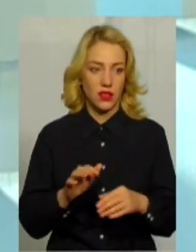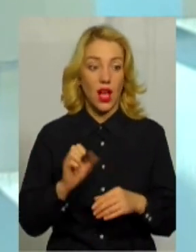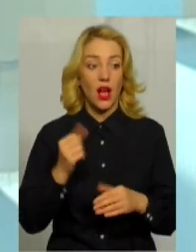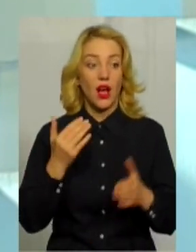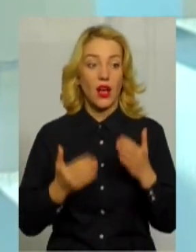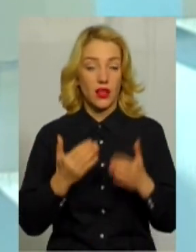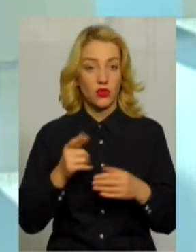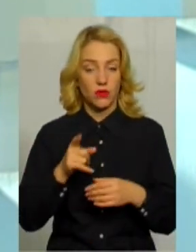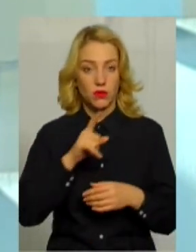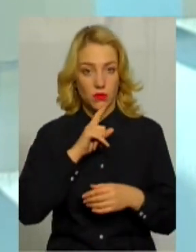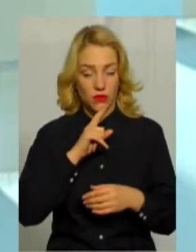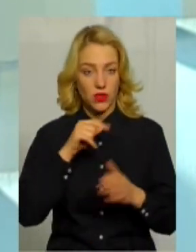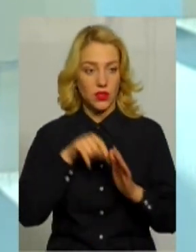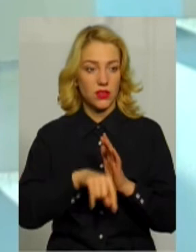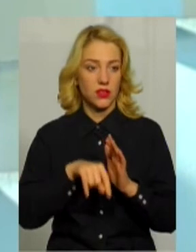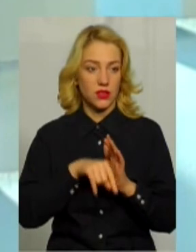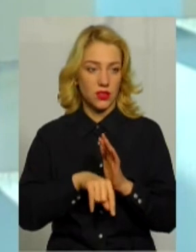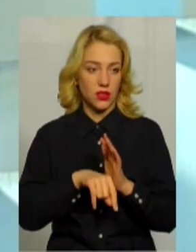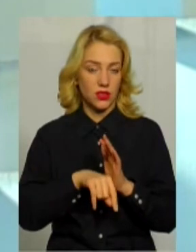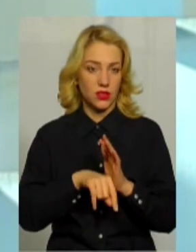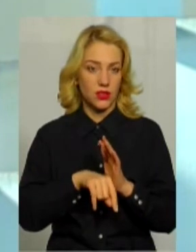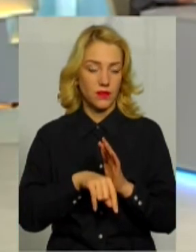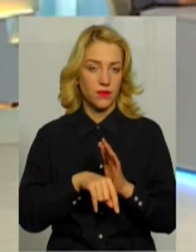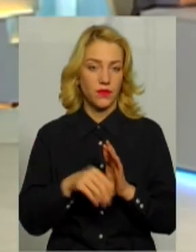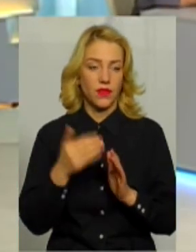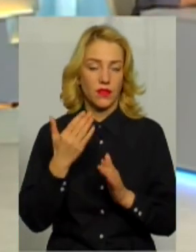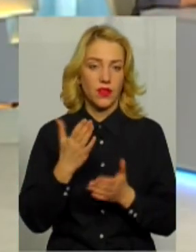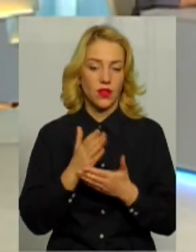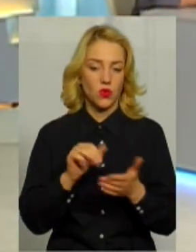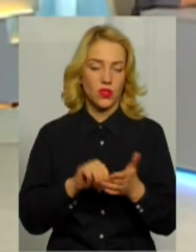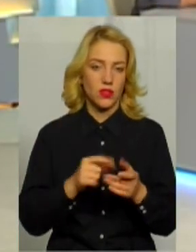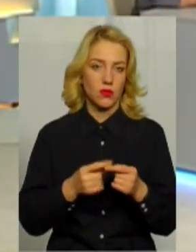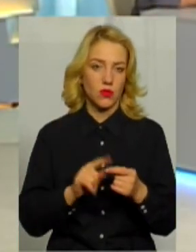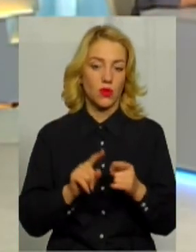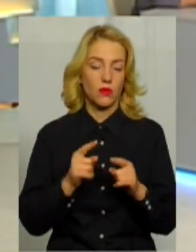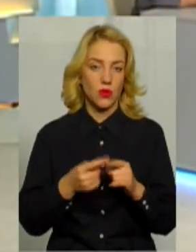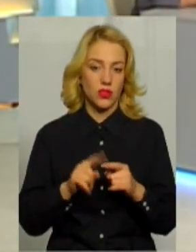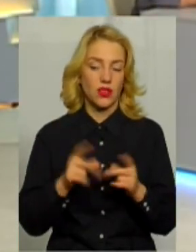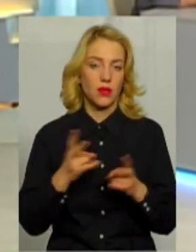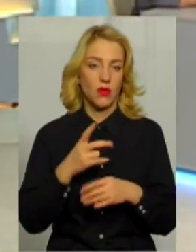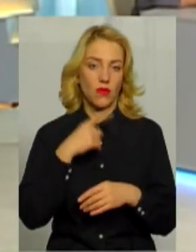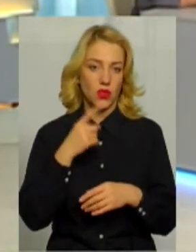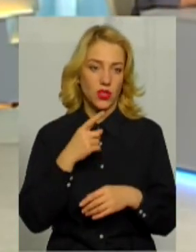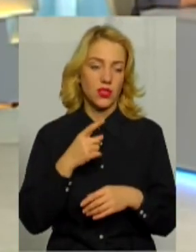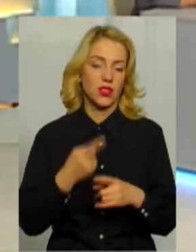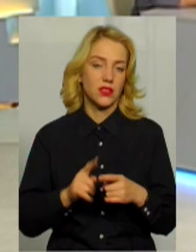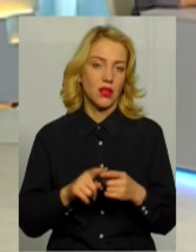якщо ви промовчали, значить ви є співучасником цього. І про це потрібно говорити. І це потрібно